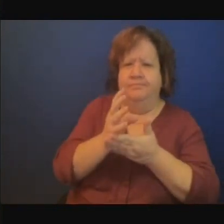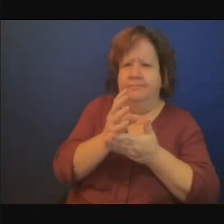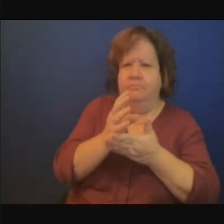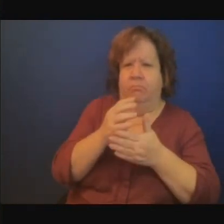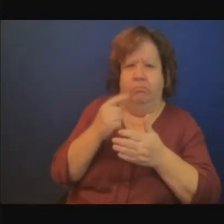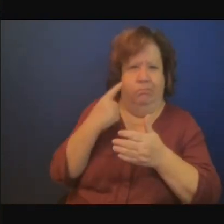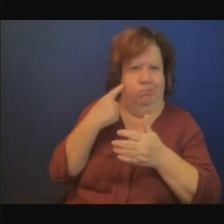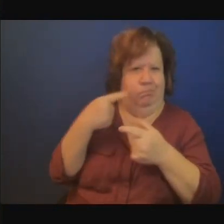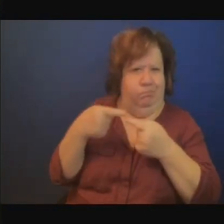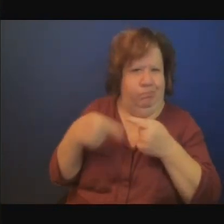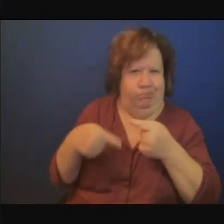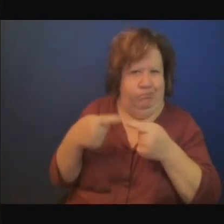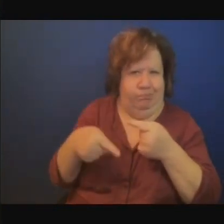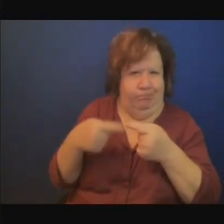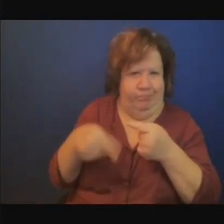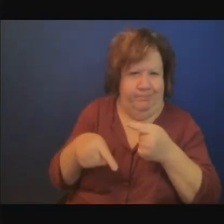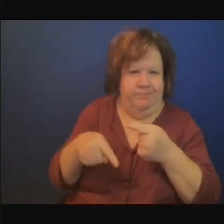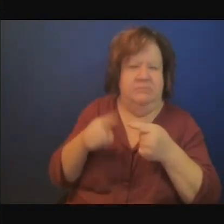En bref,